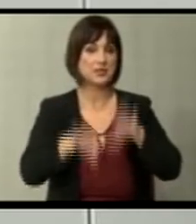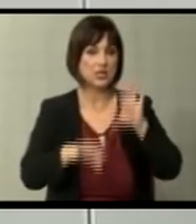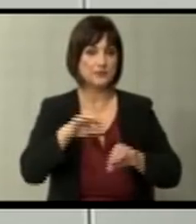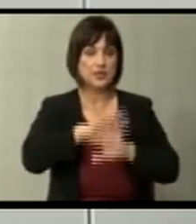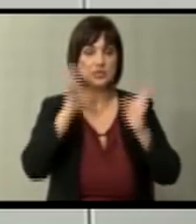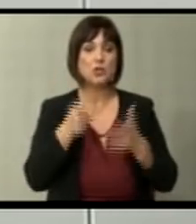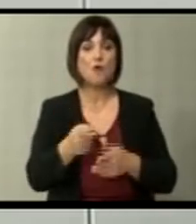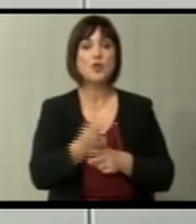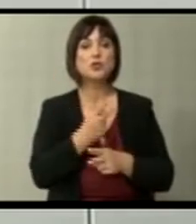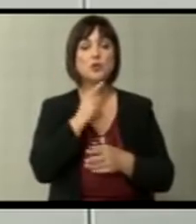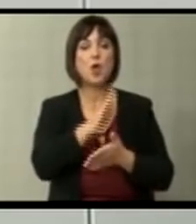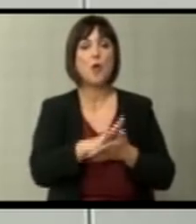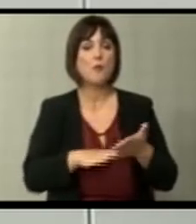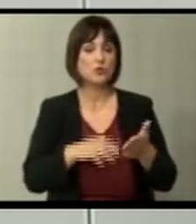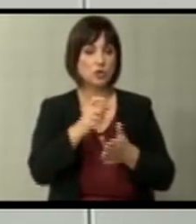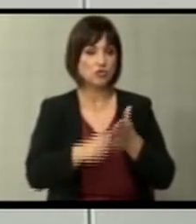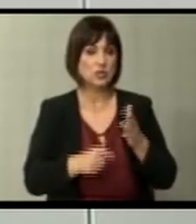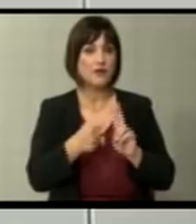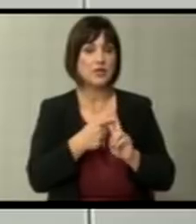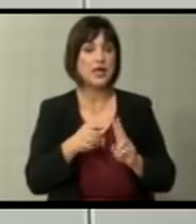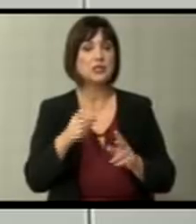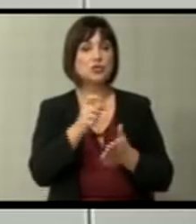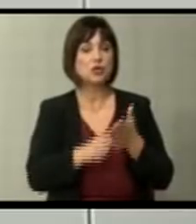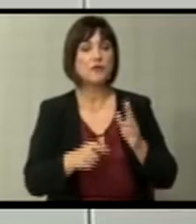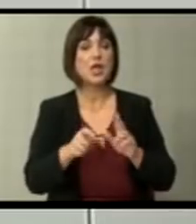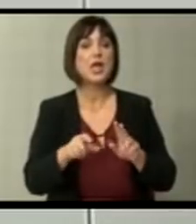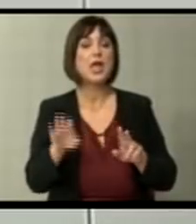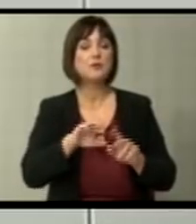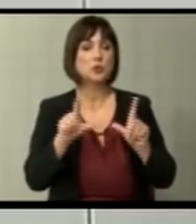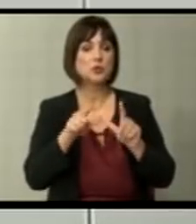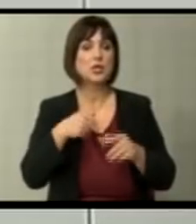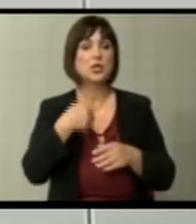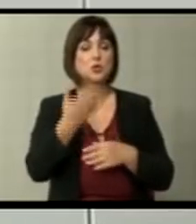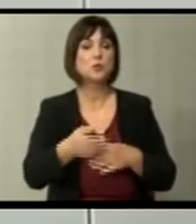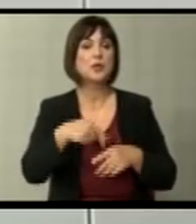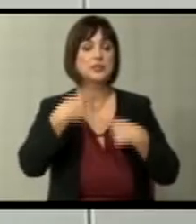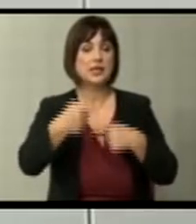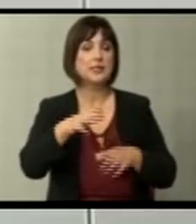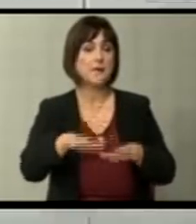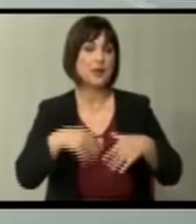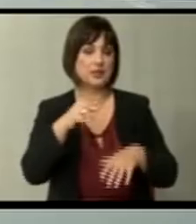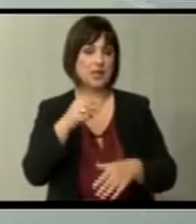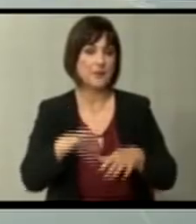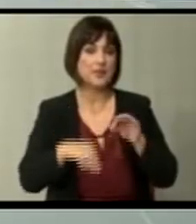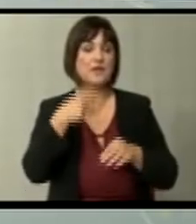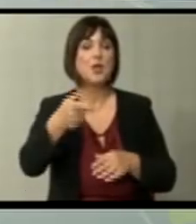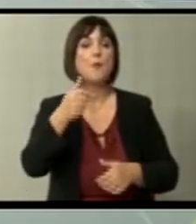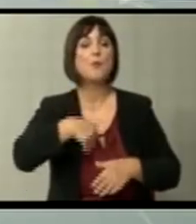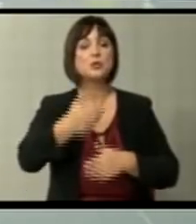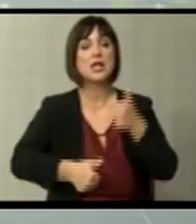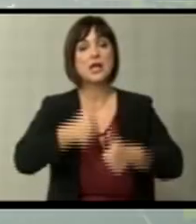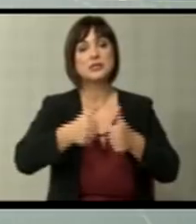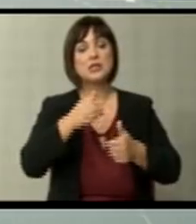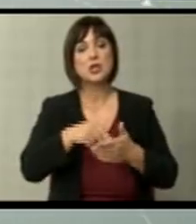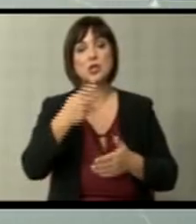за кои говориме по членството во НАТО и по членството во Европска Тунија ги изгубија следните парламентарни избори. Така што... И вие по кандидатскиот статус ги изгубивте изборите